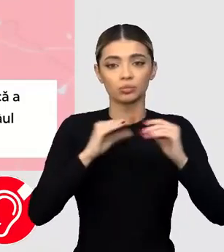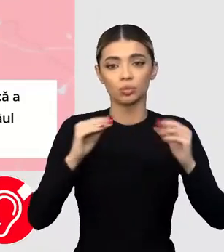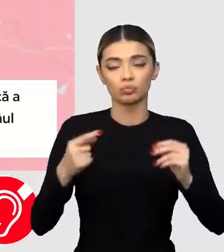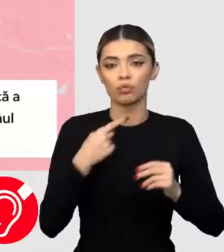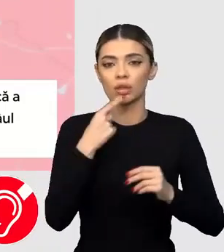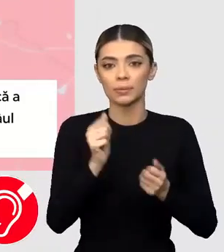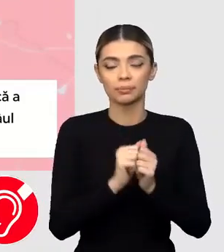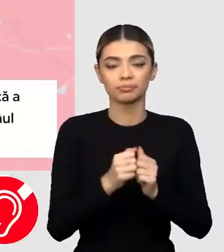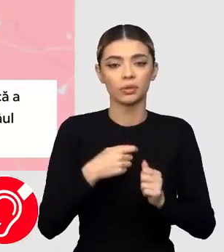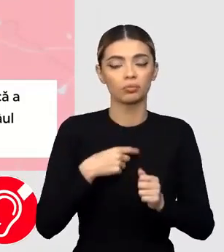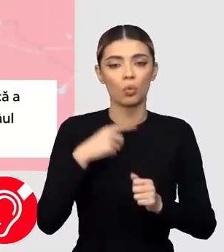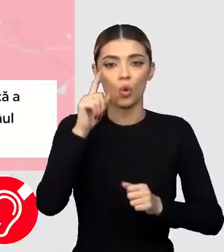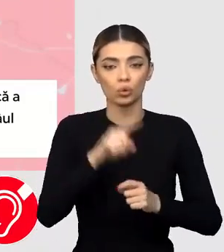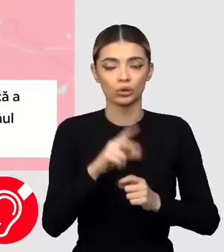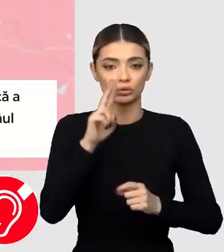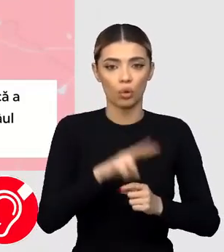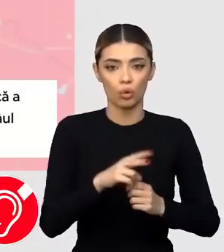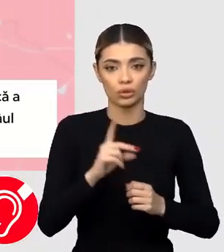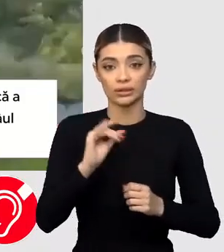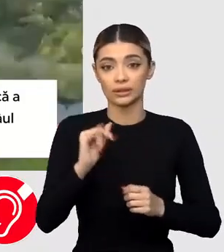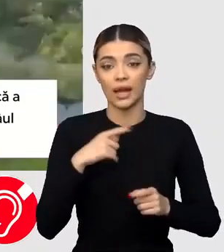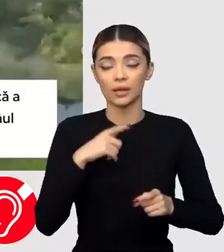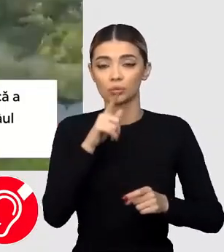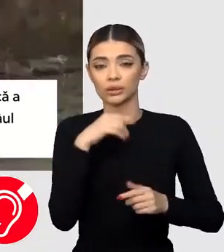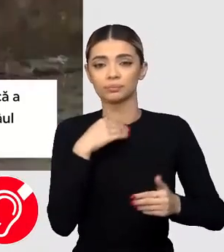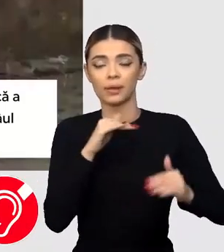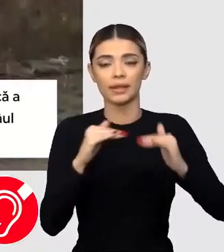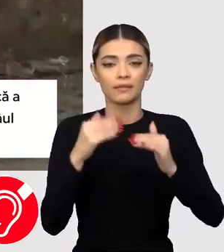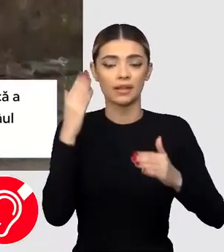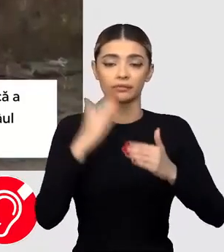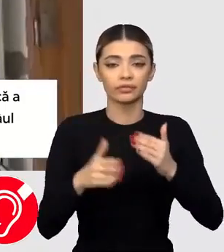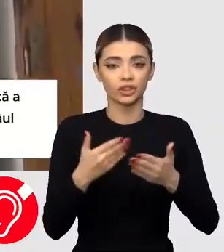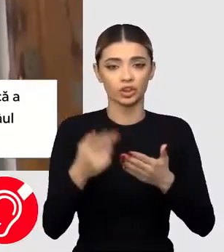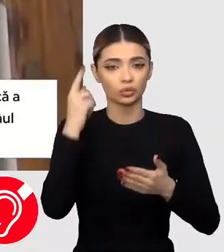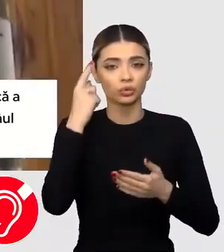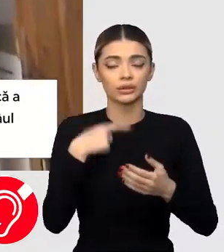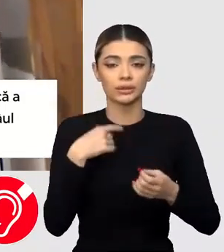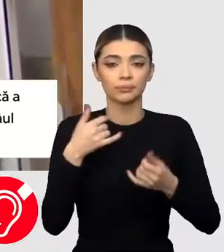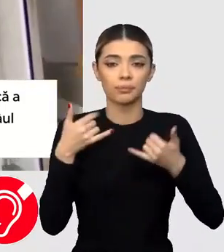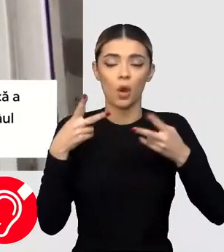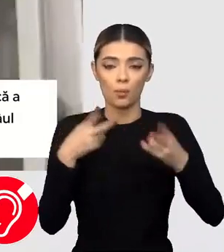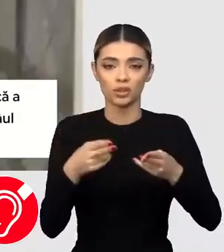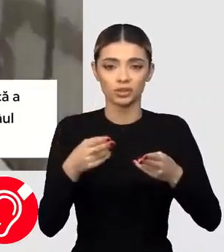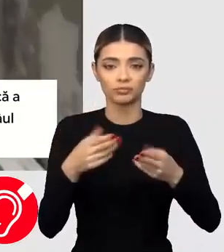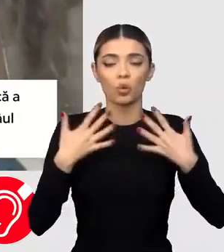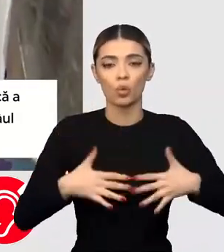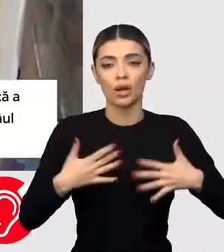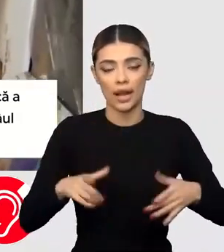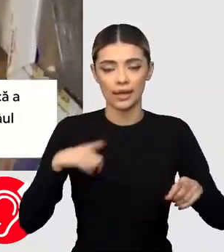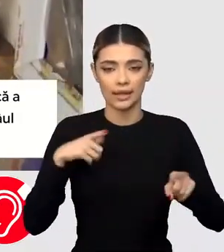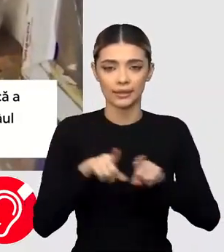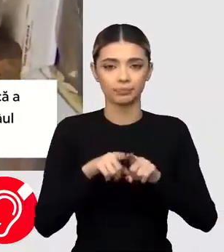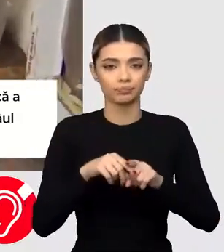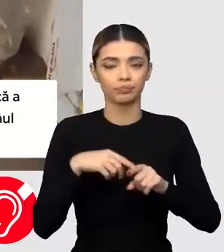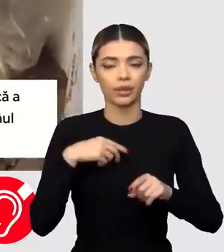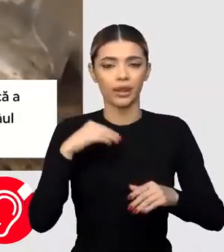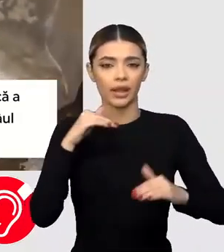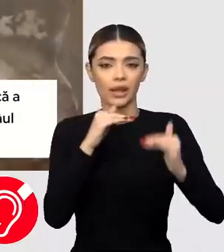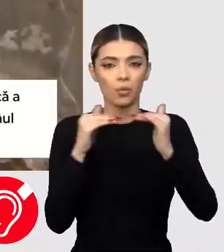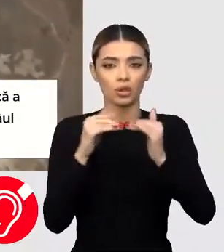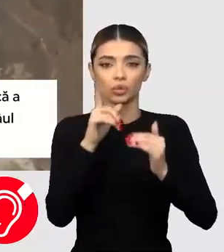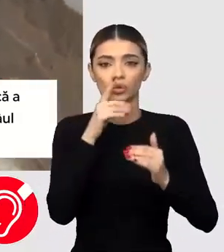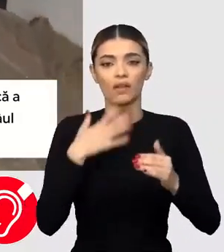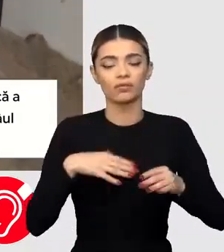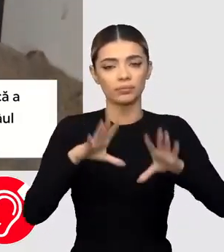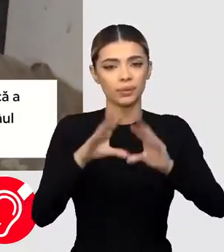săptămâni sau chiar luni, dar la sfârșitul ei, Ucraina va fi în poziția în care să-i ceară lui